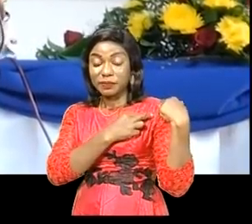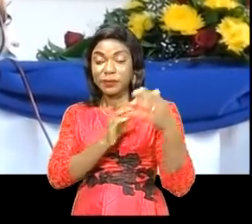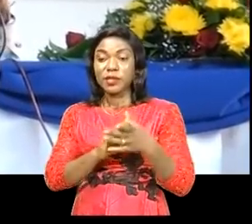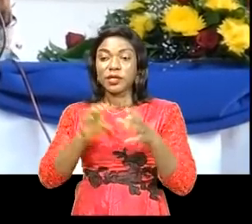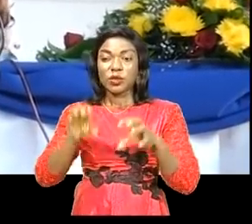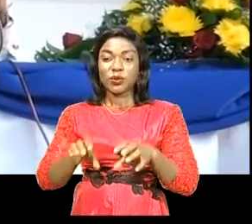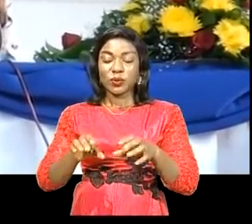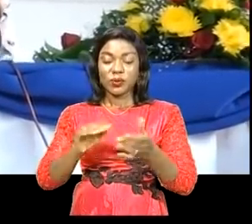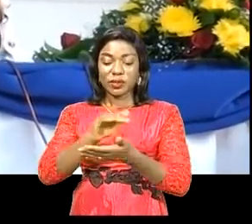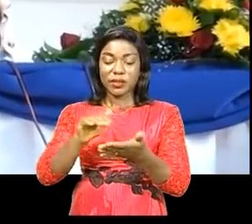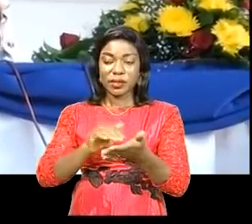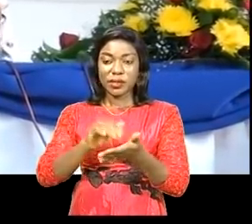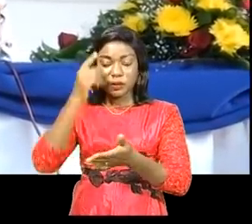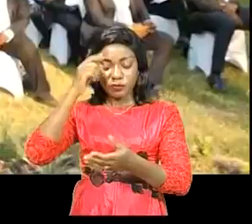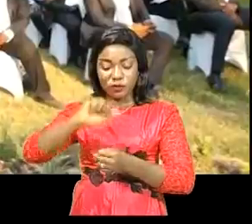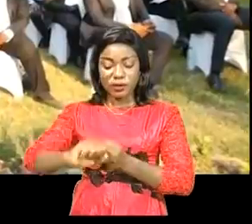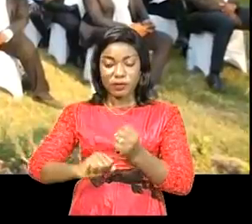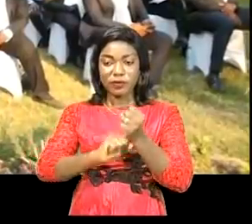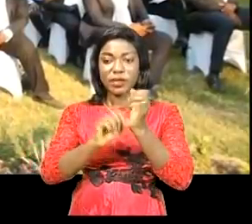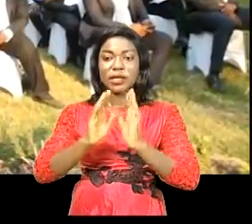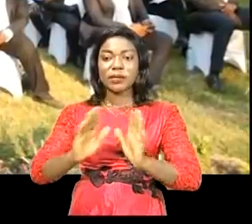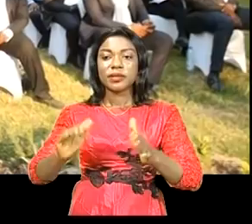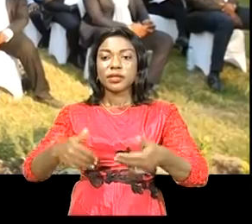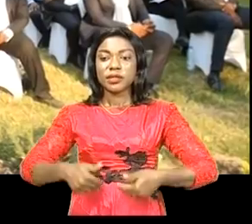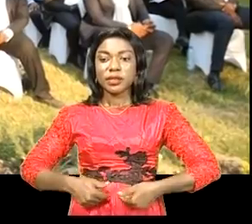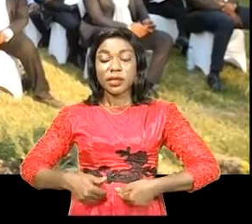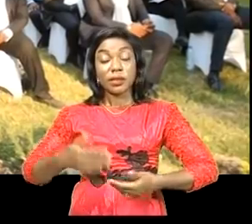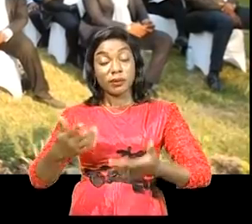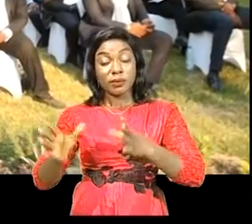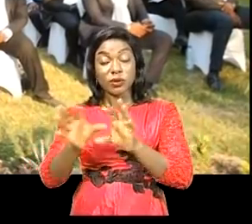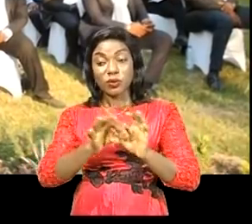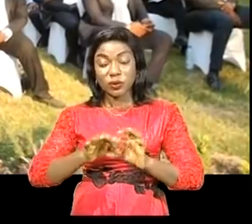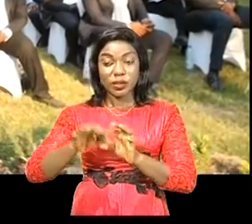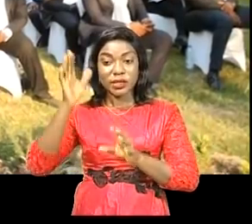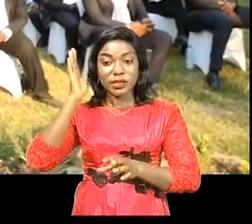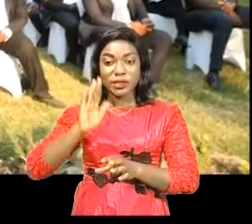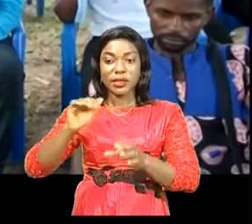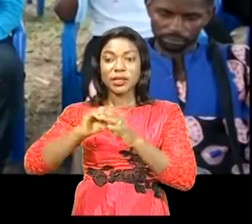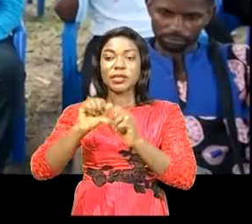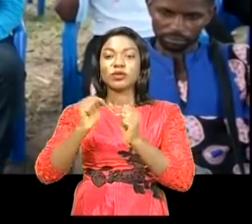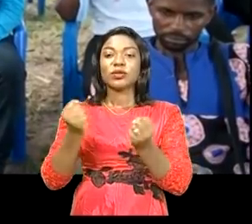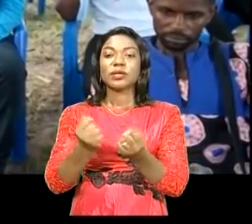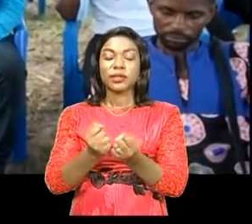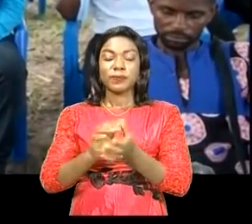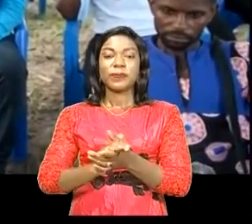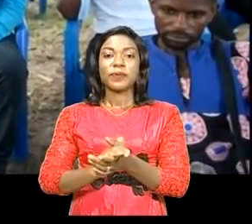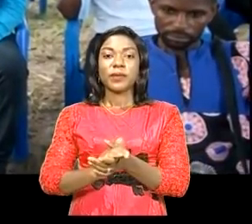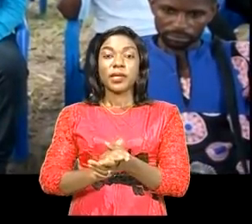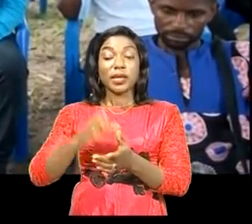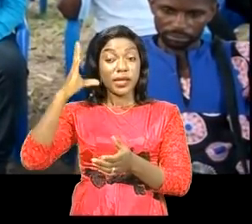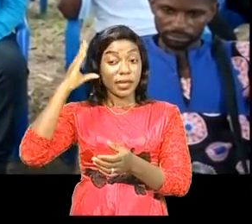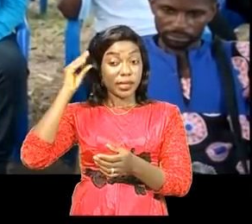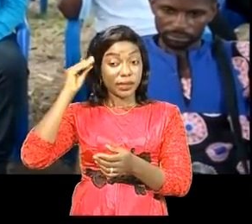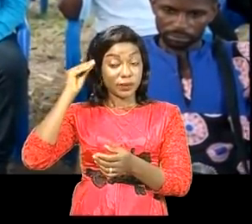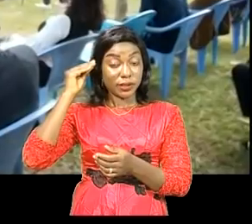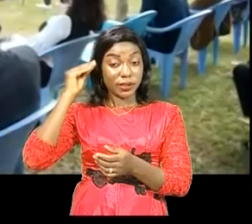de la jeunesse sur les principes de leadership et des notions liées à la cohésion au sein d'une société c'est basant sur l'expérience de fait